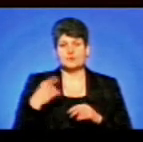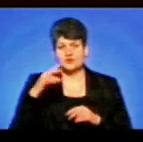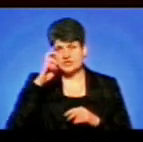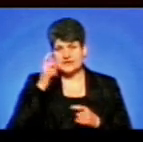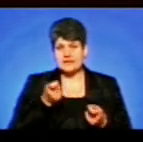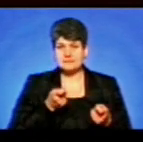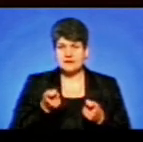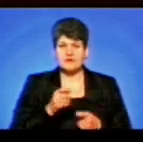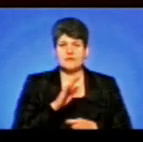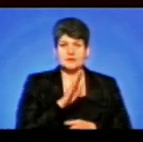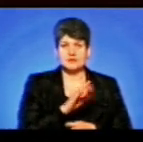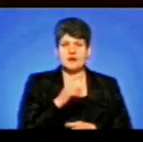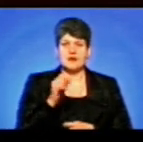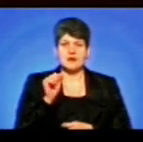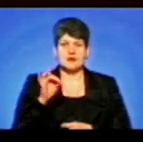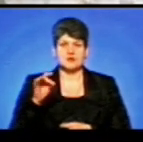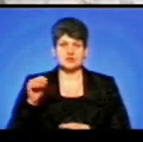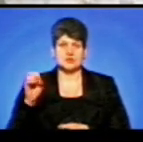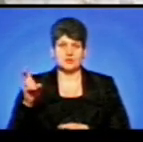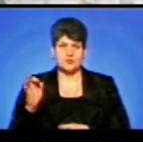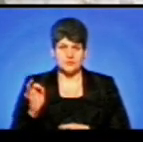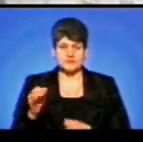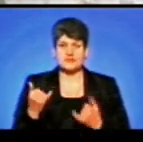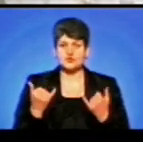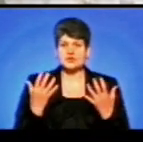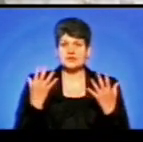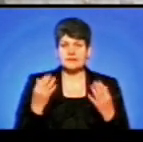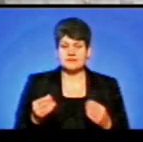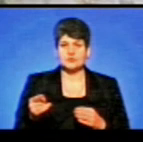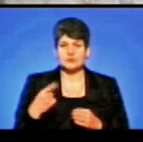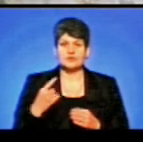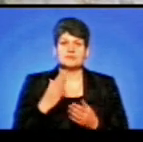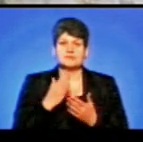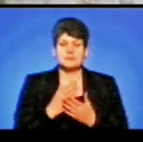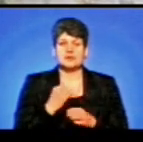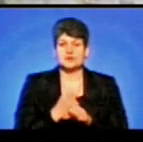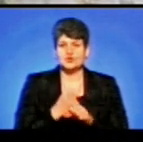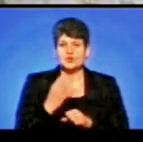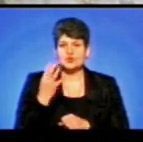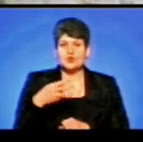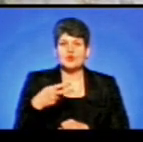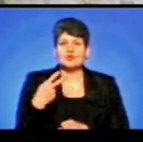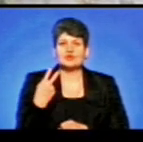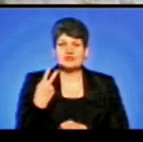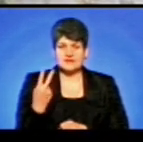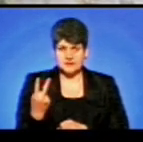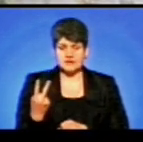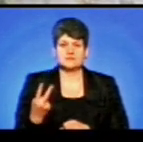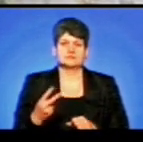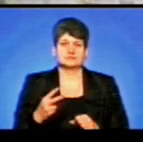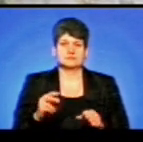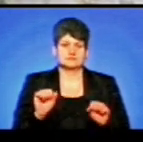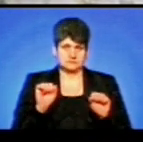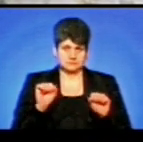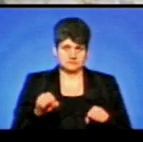адміністрації Володимир Харченко. На сьогоднішній день на Тернопільщині функціонує 42 спроможних об